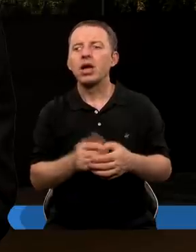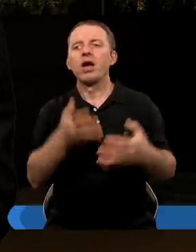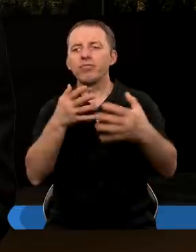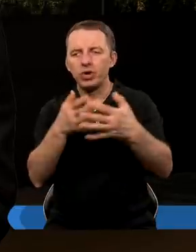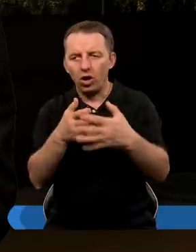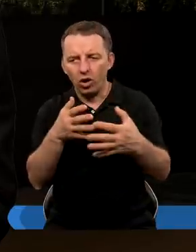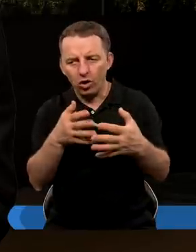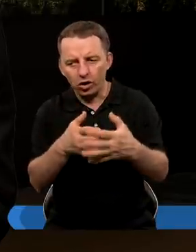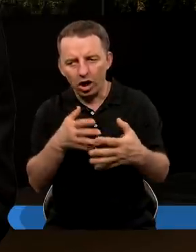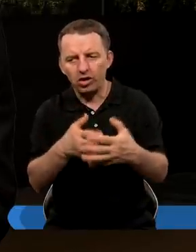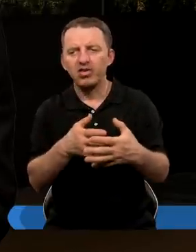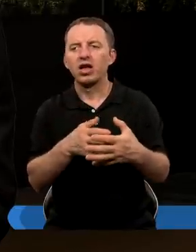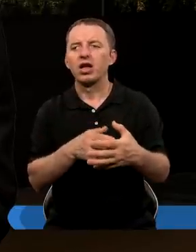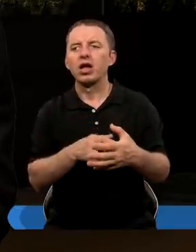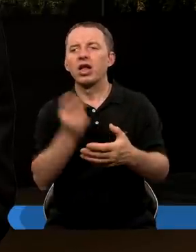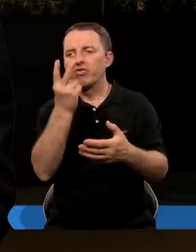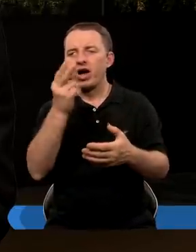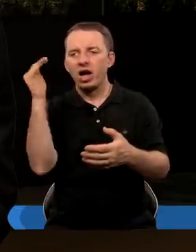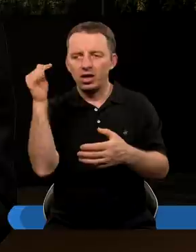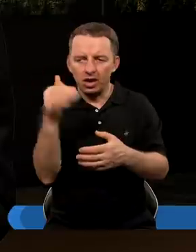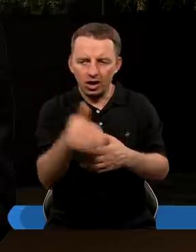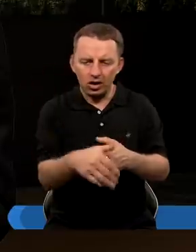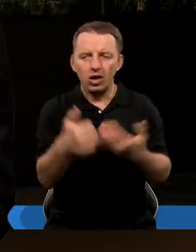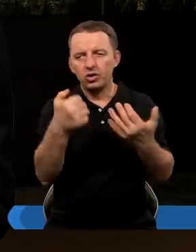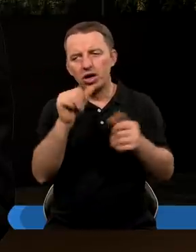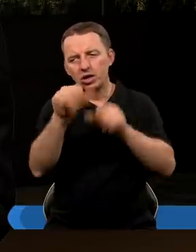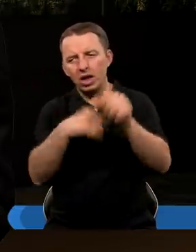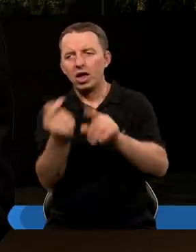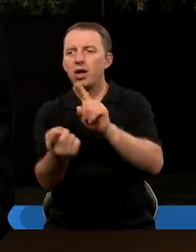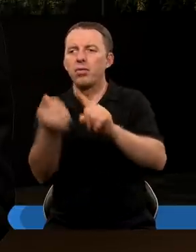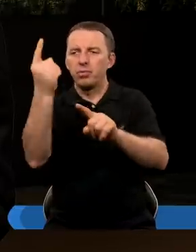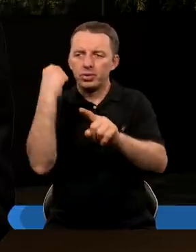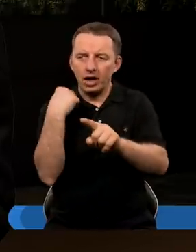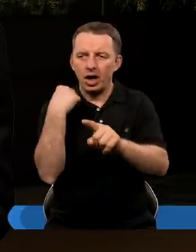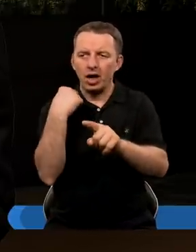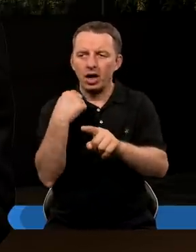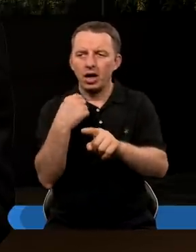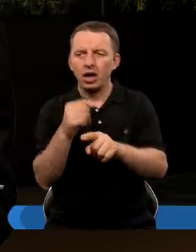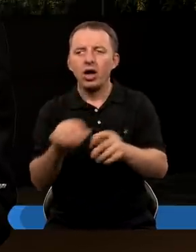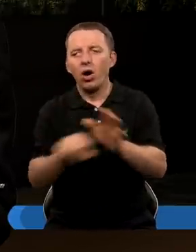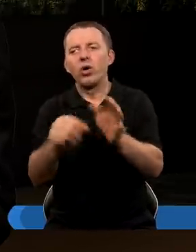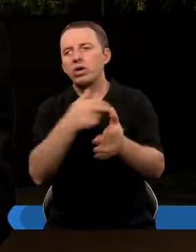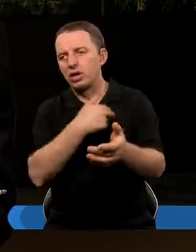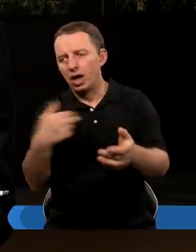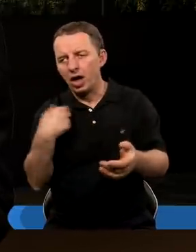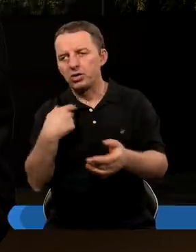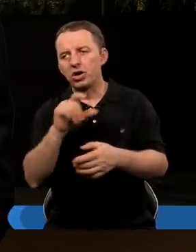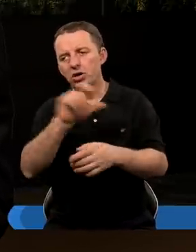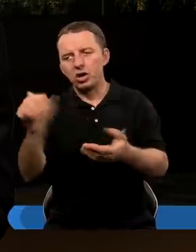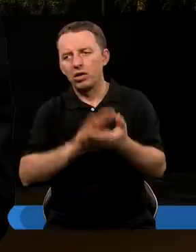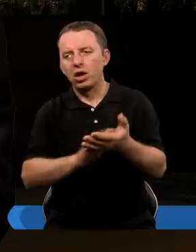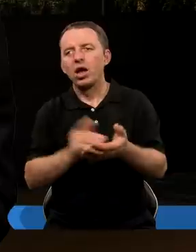w proroctwach, kiedy na 2600 lat przed naszą, przepraszam, od naszych czasów